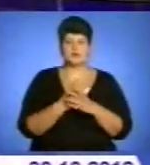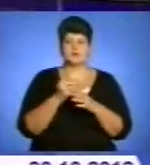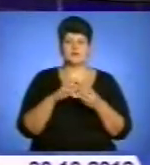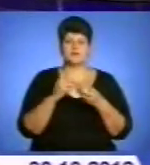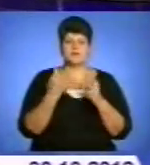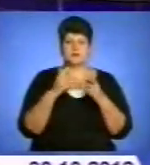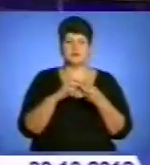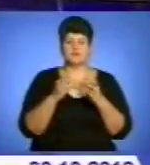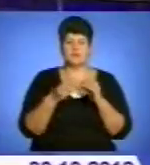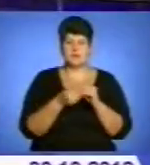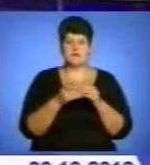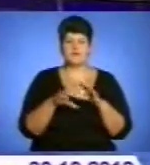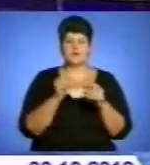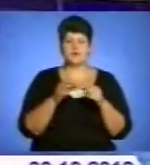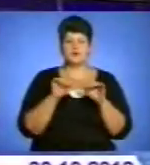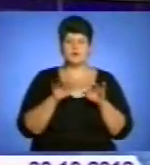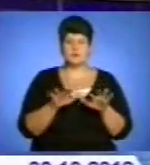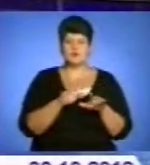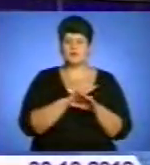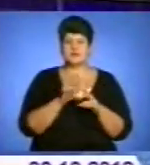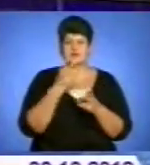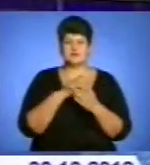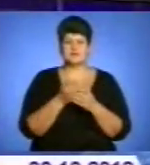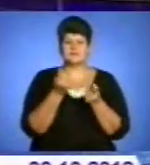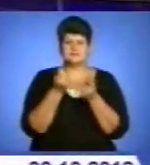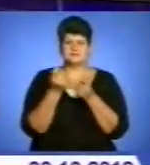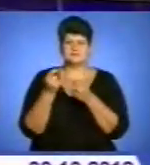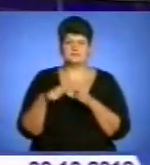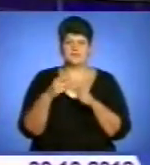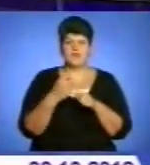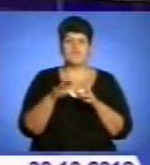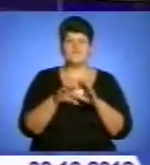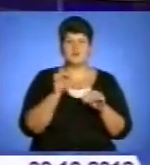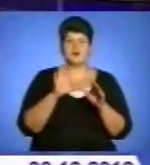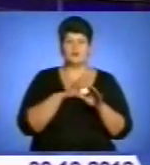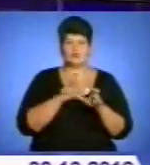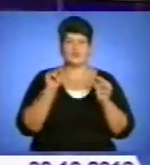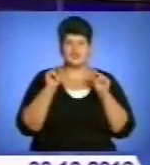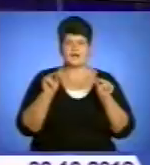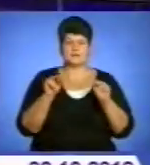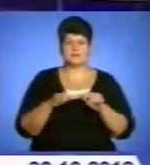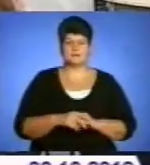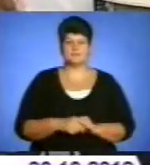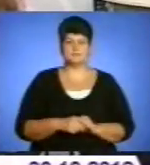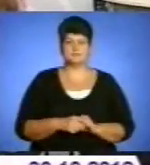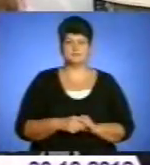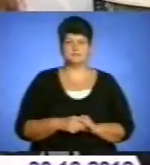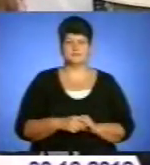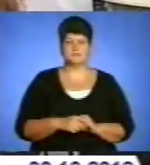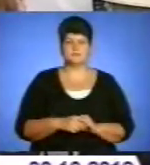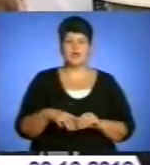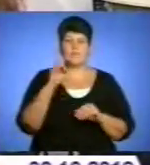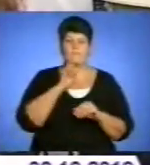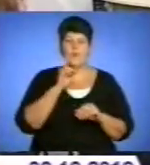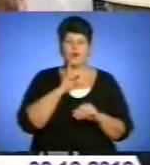Попри незначні недоліки, стверджують іноземні спостерігачі, вибори були чесними. Детальніше у сюжеті. Поки